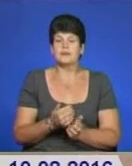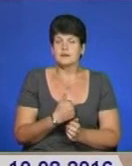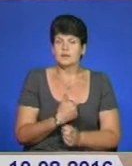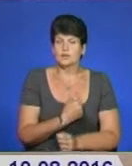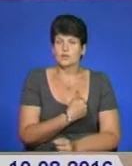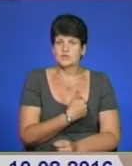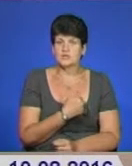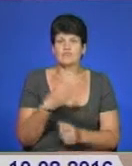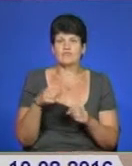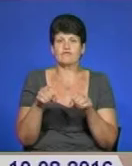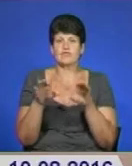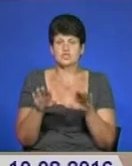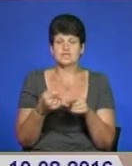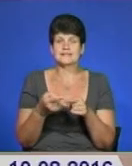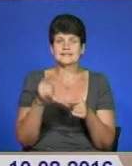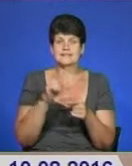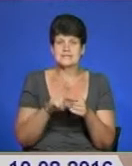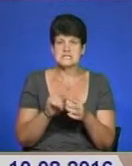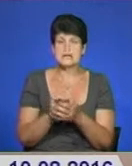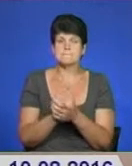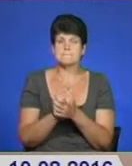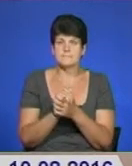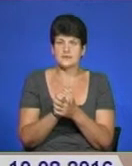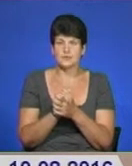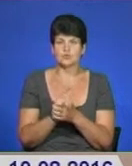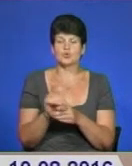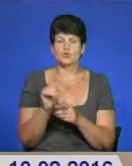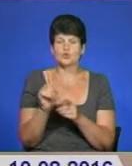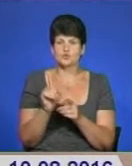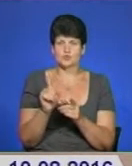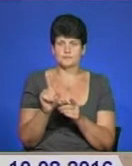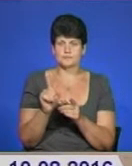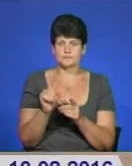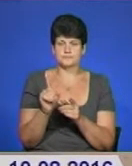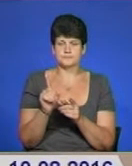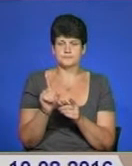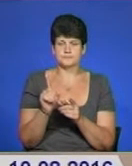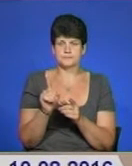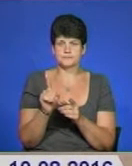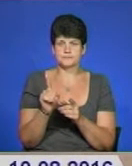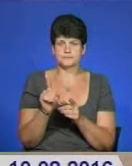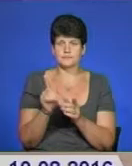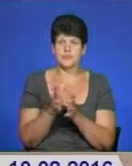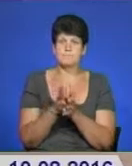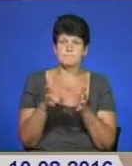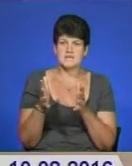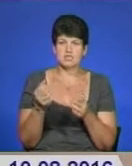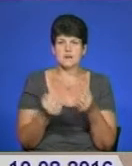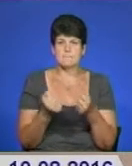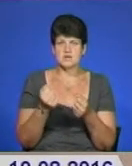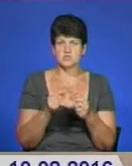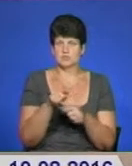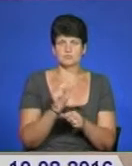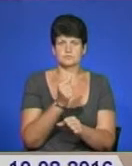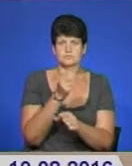хотів вирішити це мирним шляхом, щоб більше машини тут не